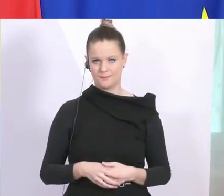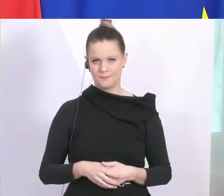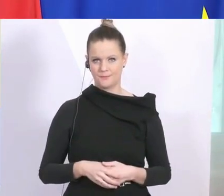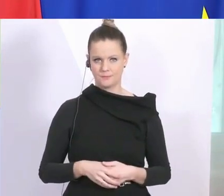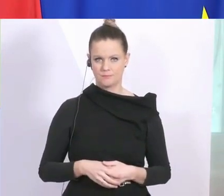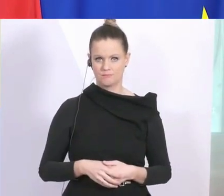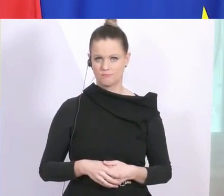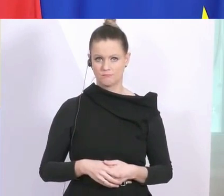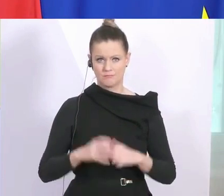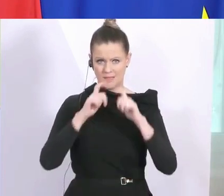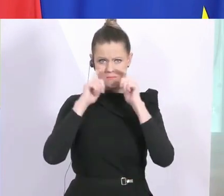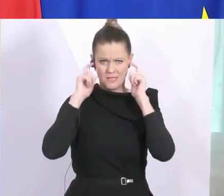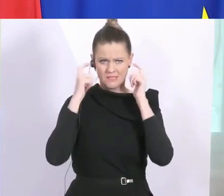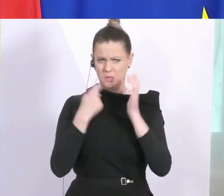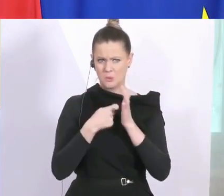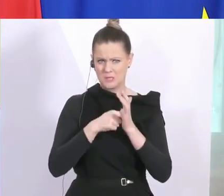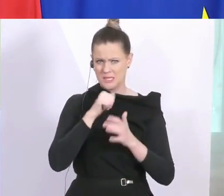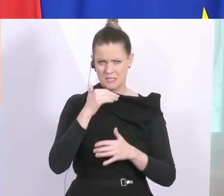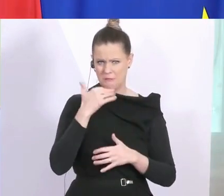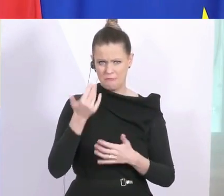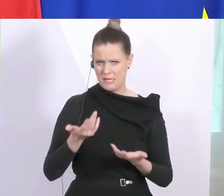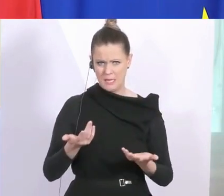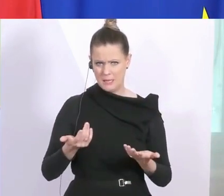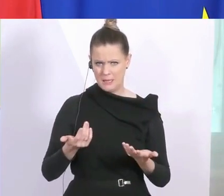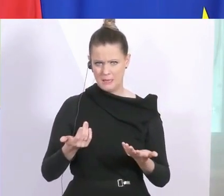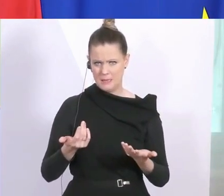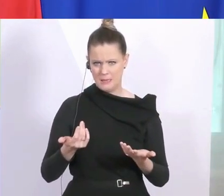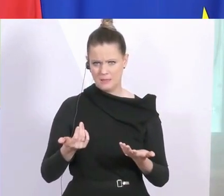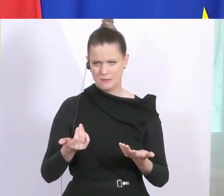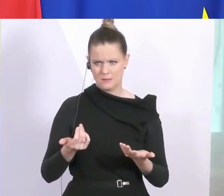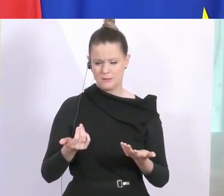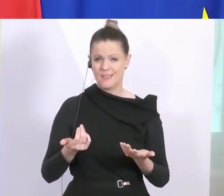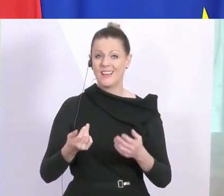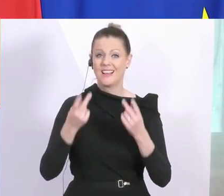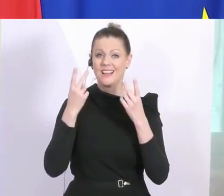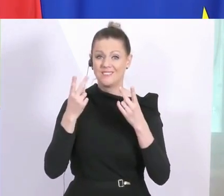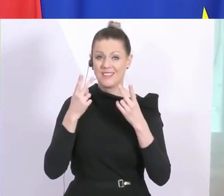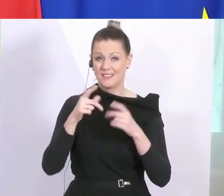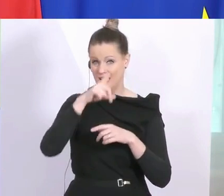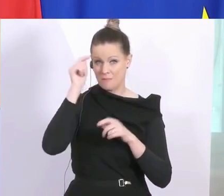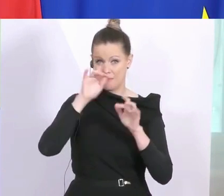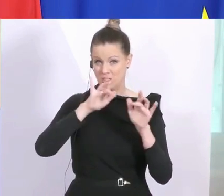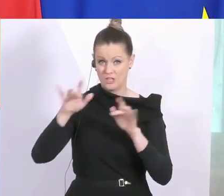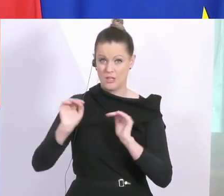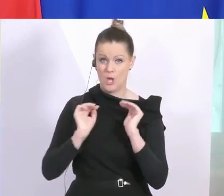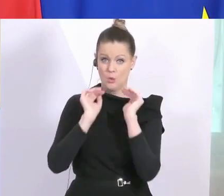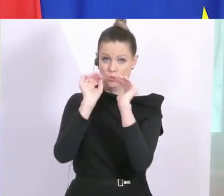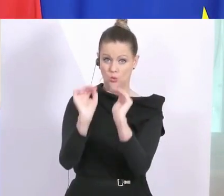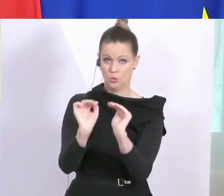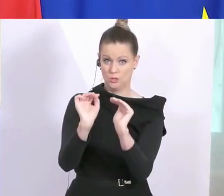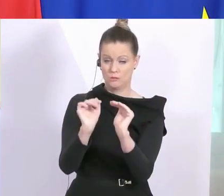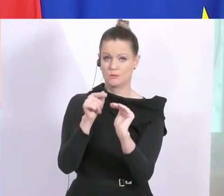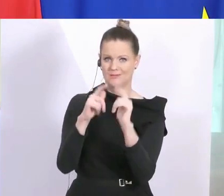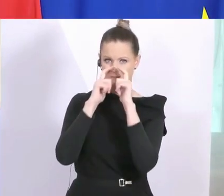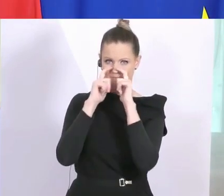So eine Maske kostet nicht viel, also das wird nicht das Thema sein. Wichtig ist, dass die Menschen geschützt sind und dass